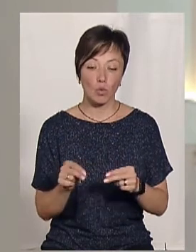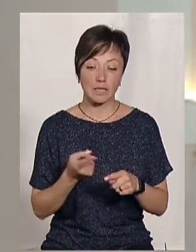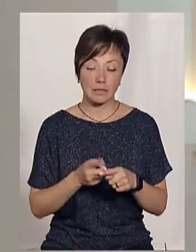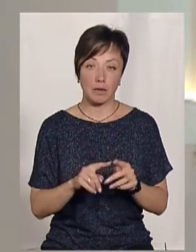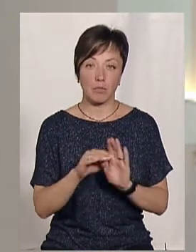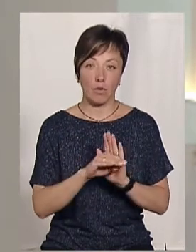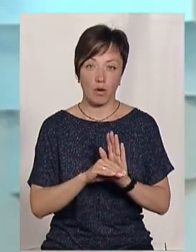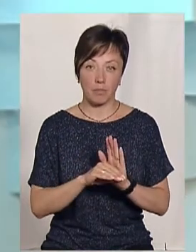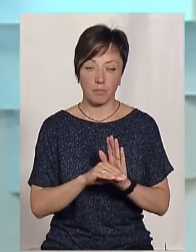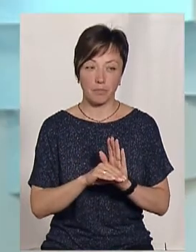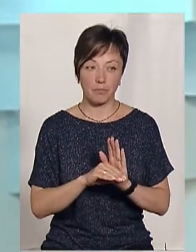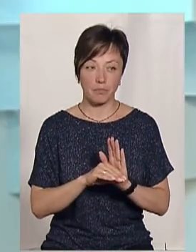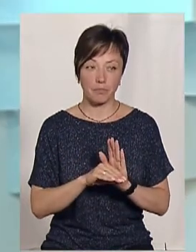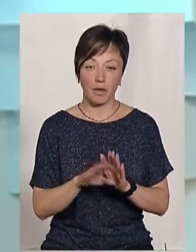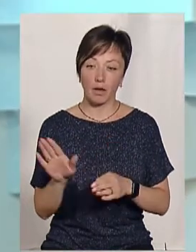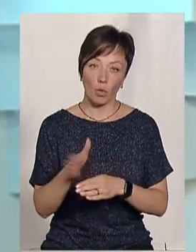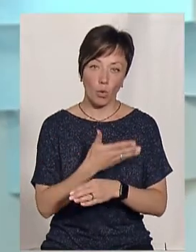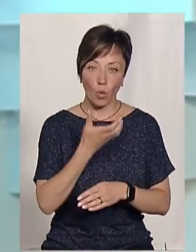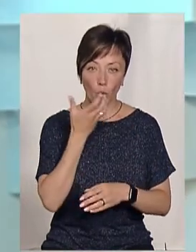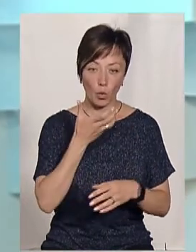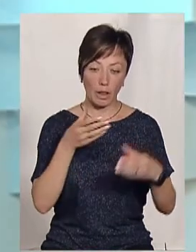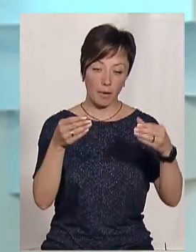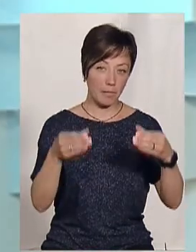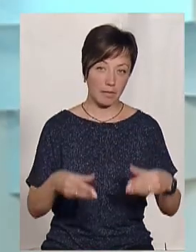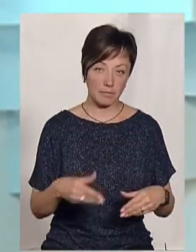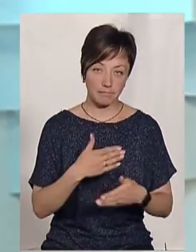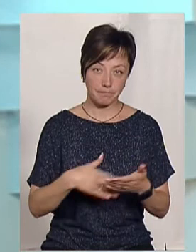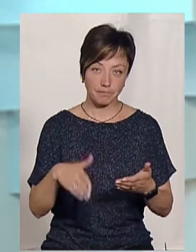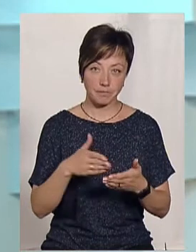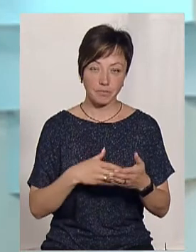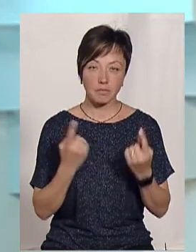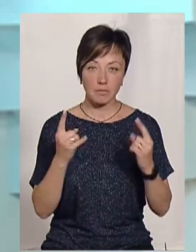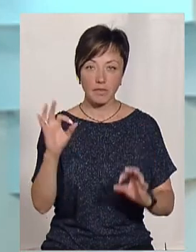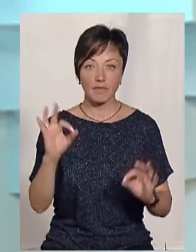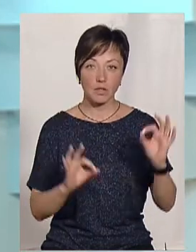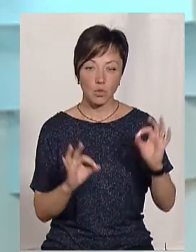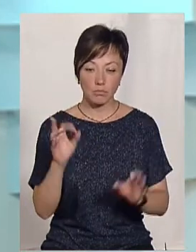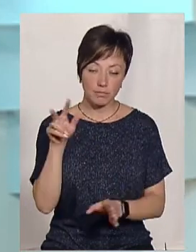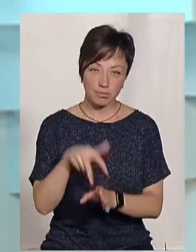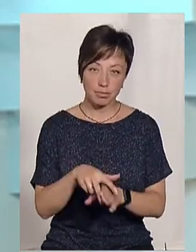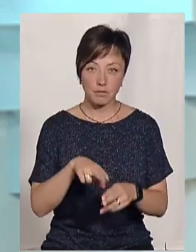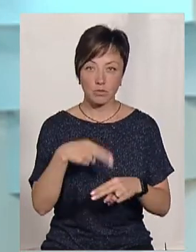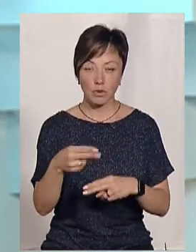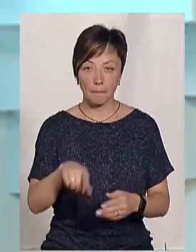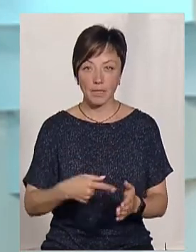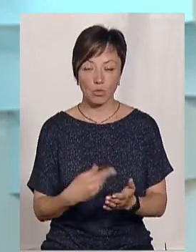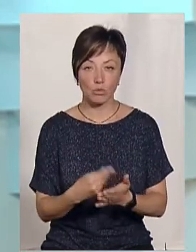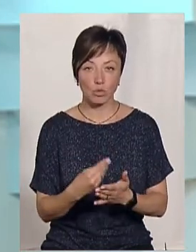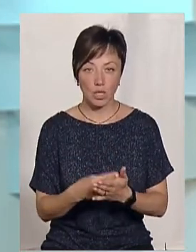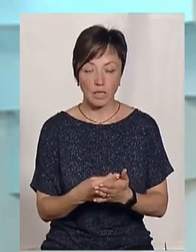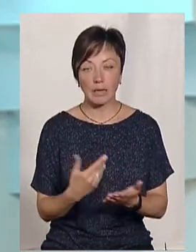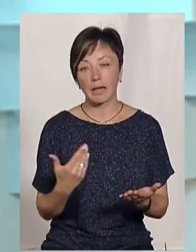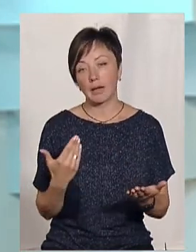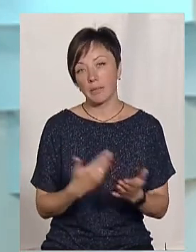забрали можливість утеплення, адже дуже великий відсоток падав відшкодування з міського бюджету,